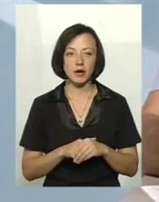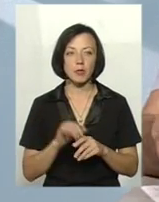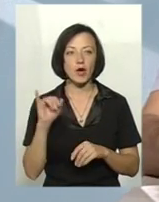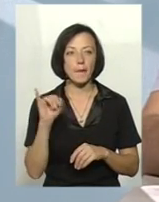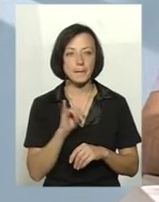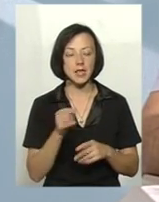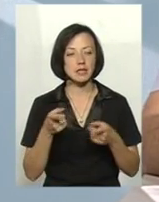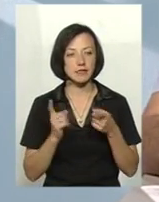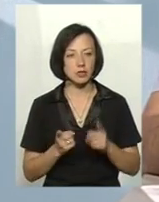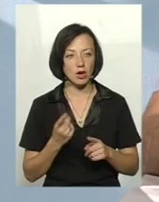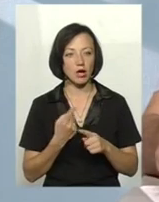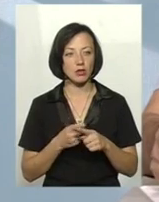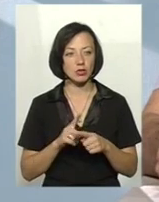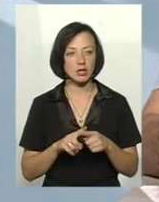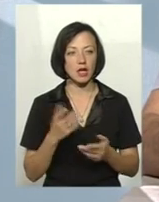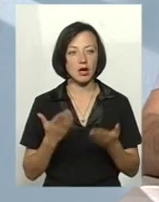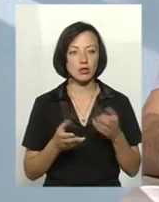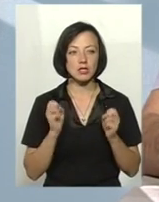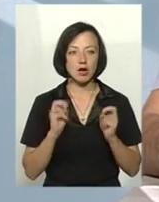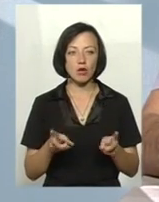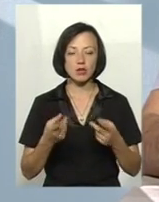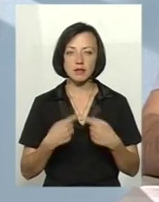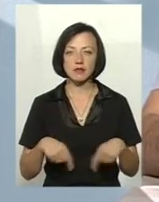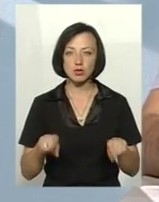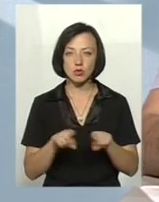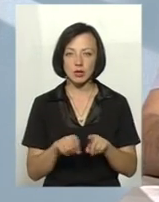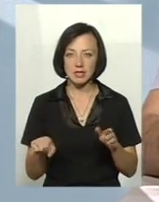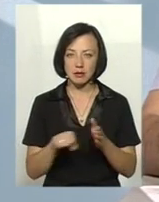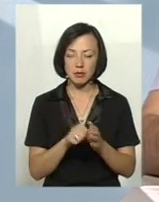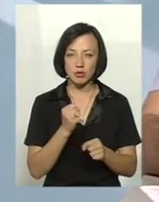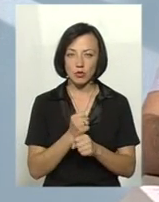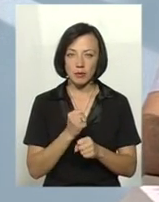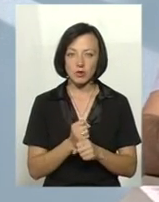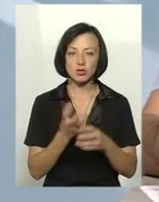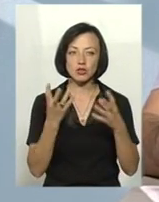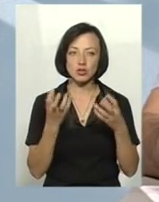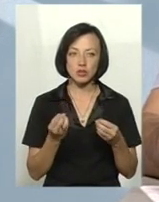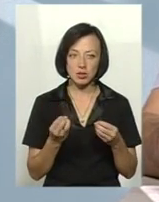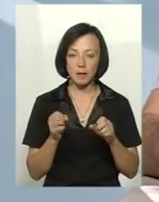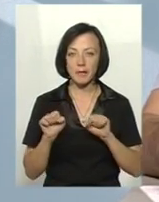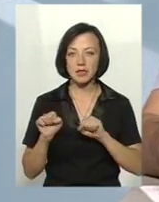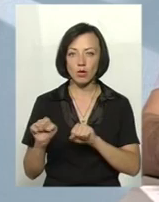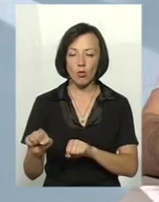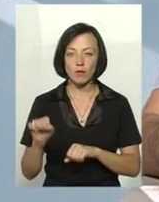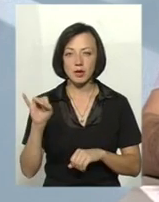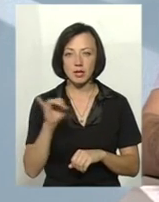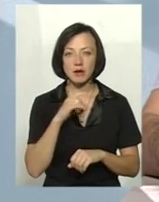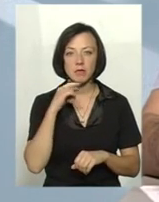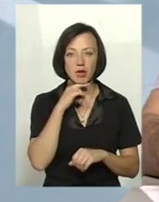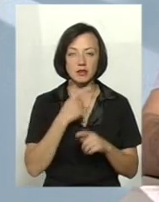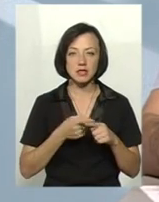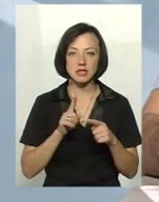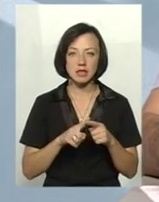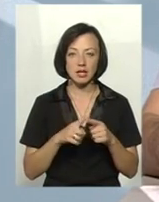І, звичайно, якщо ми з цієї загрозливі зони проводимо забій, то ми все-таки ще перестраховуємося і м'ясо від цих